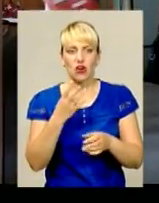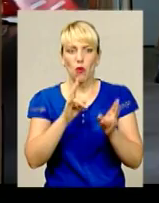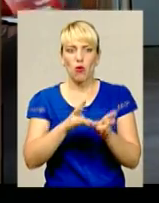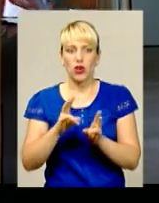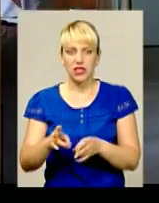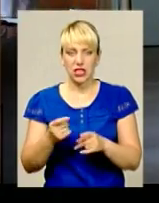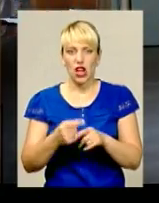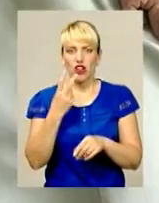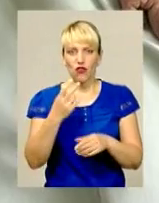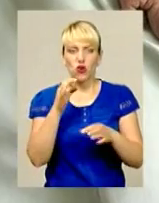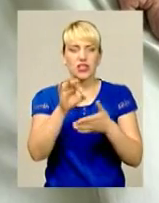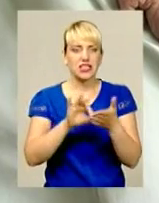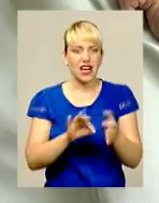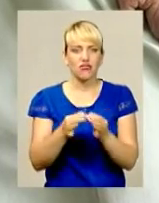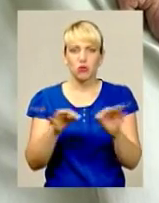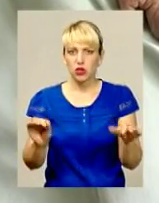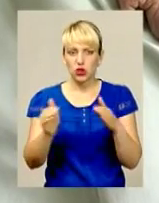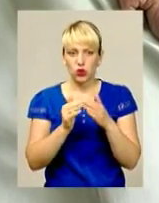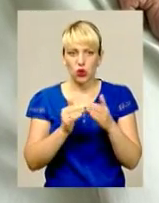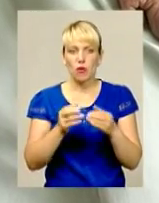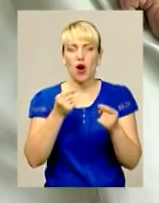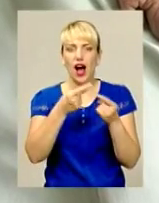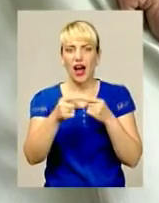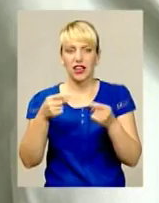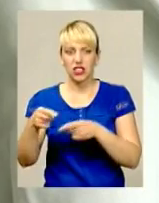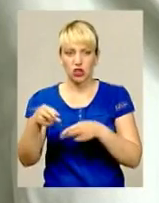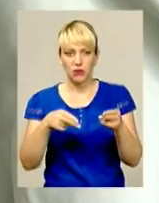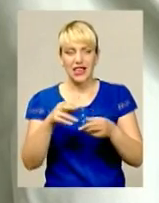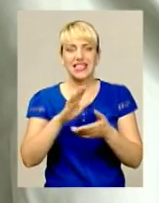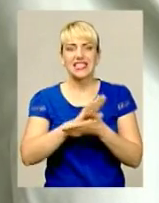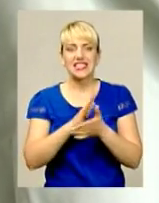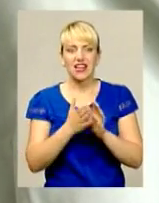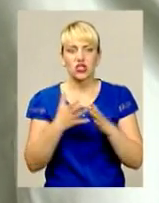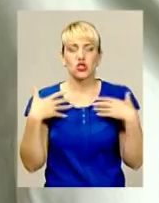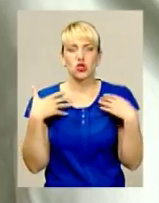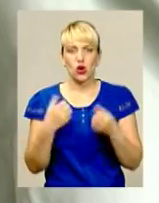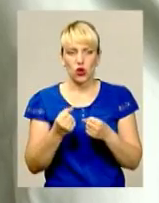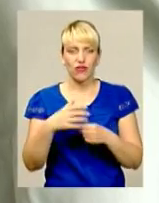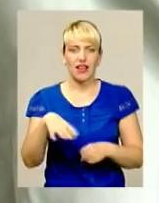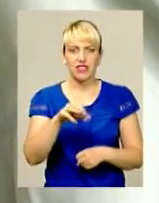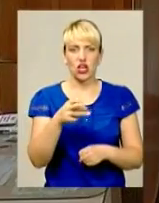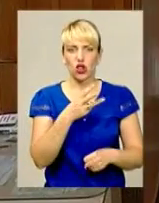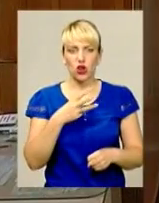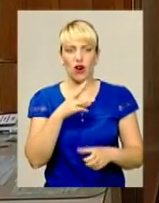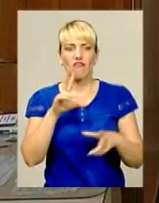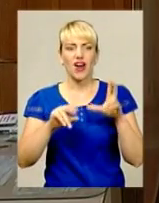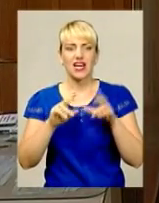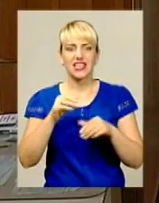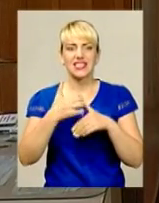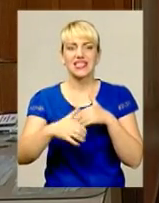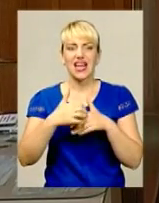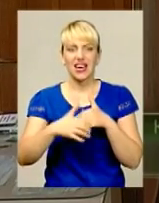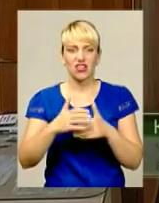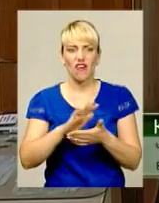медиків відпустили додому. Інших довелося оперувати. Стан здоров'я усіх трьох медики оцінюють як середньої важкості. Ще одна хвора